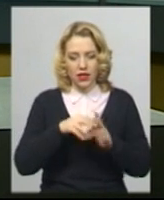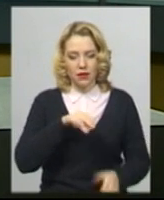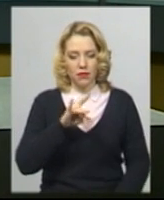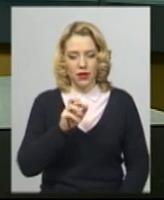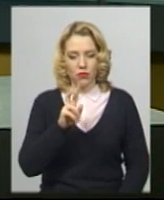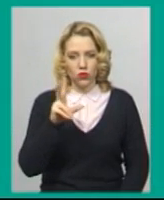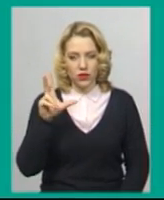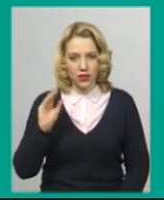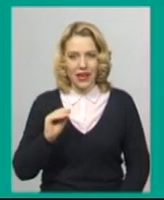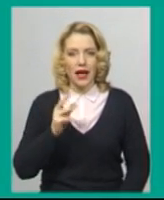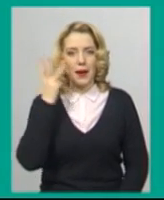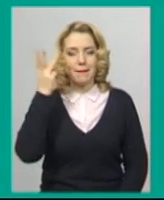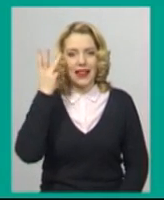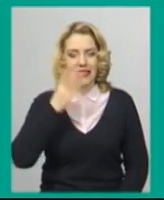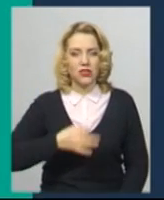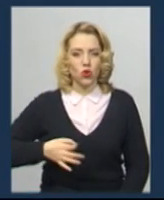району.